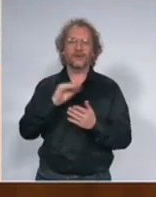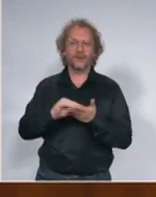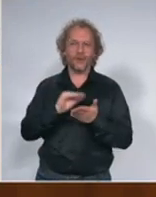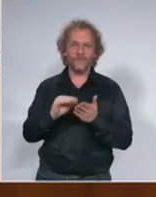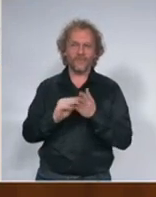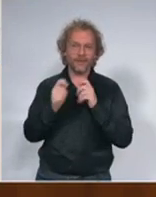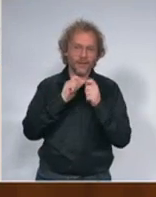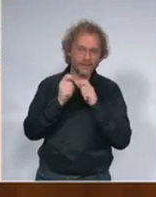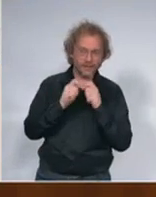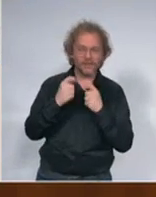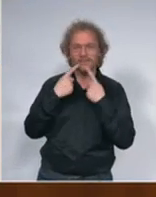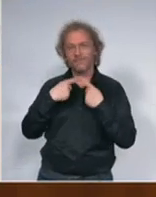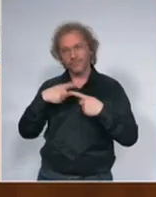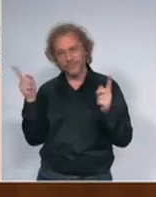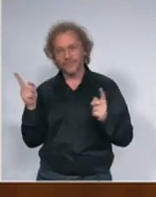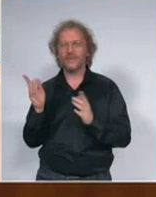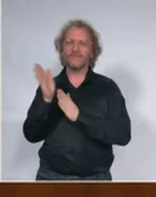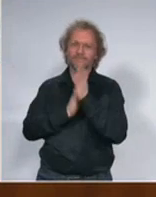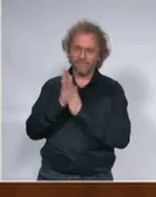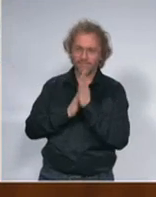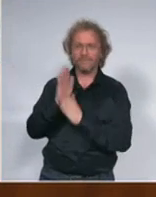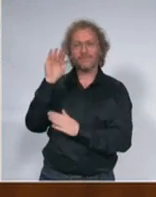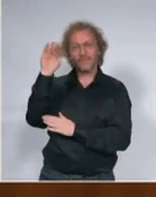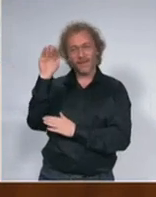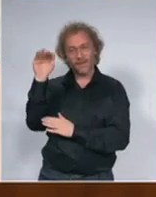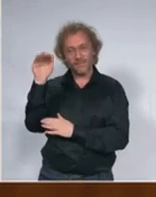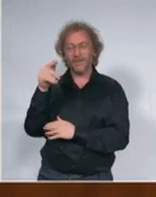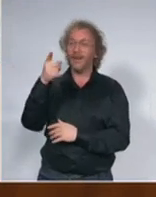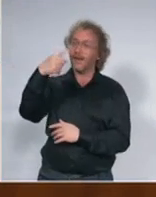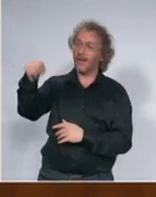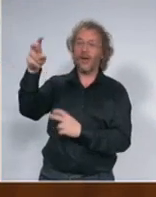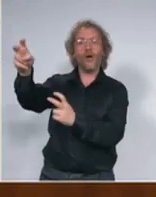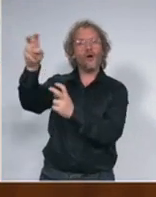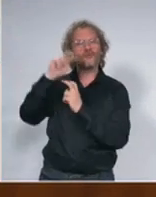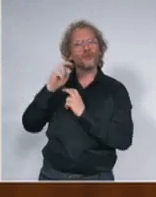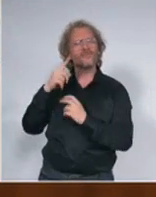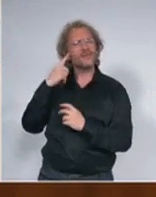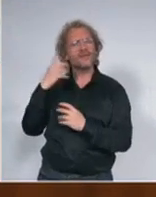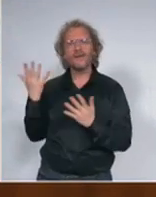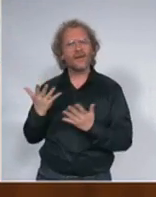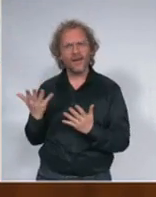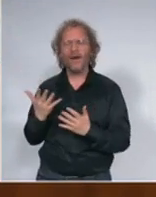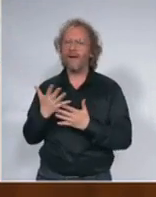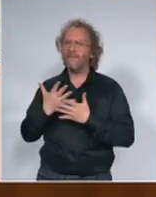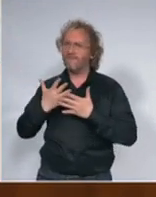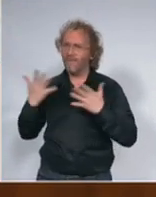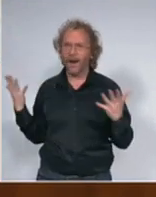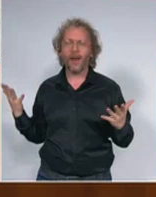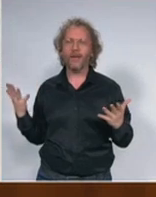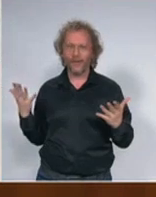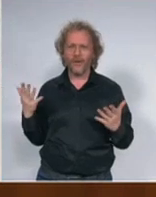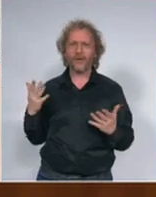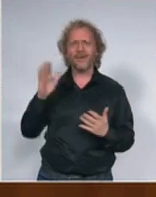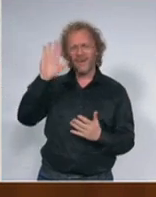imao, zaista je ogromno interesovanje građana Narodne Republike